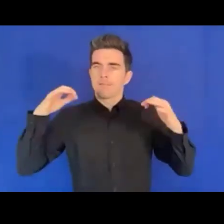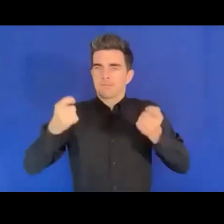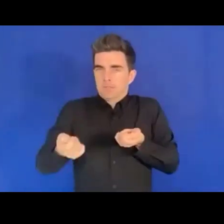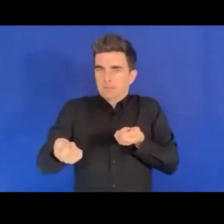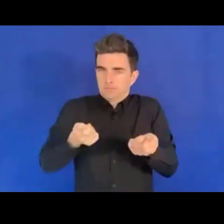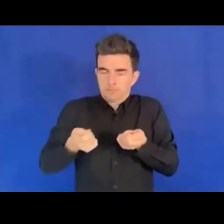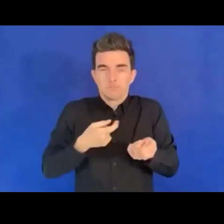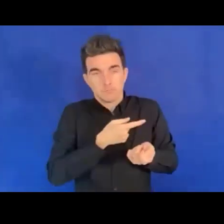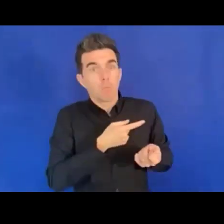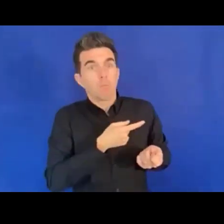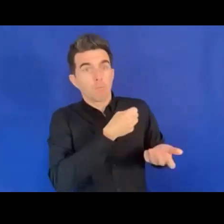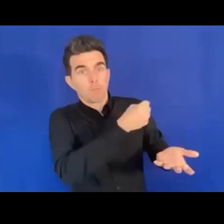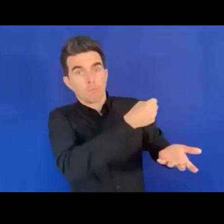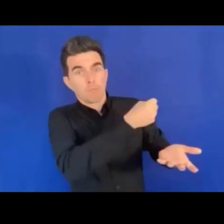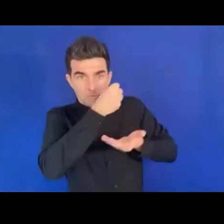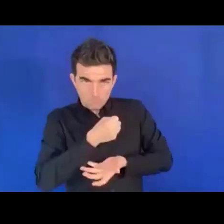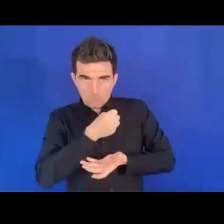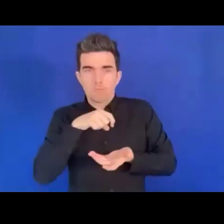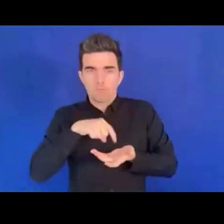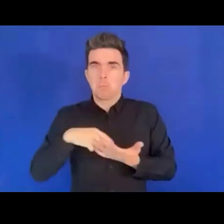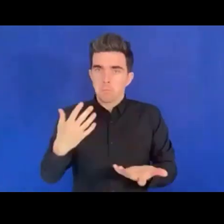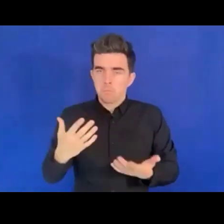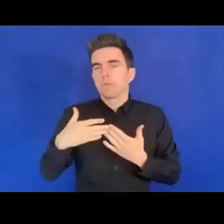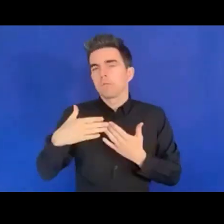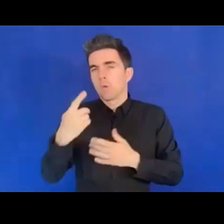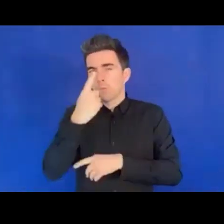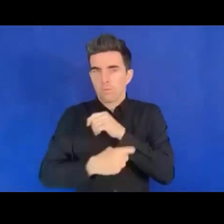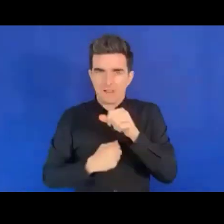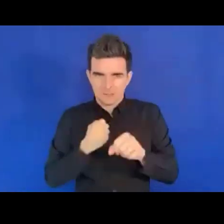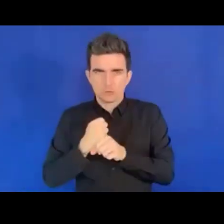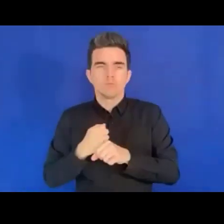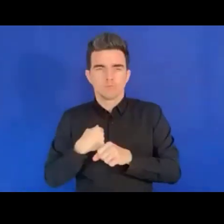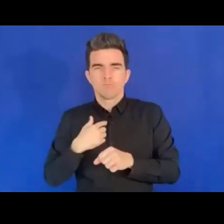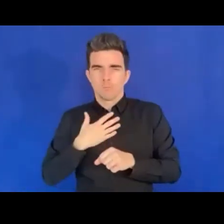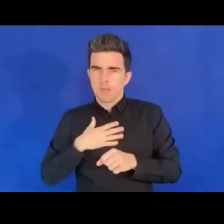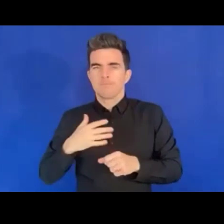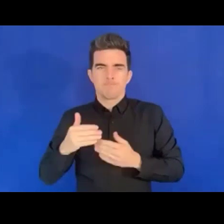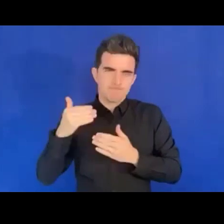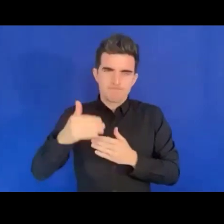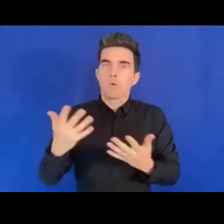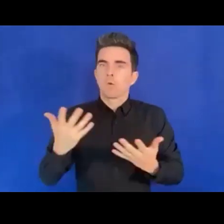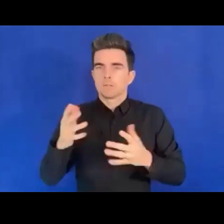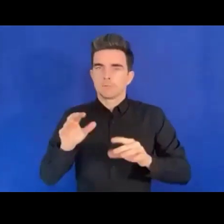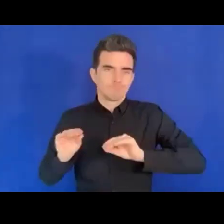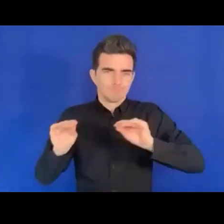ou des formations pour plusieurs pays, notamment en Amérique latine, qui